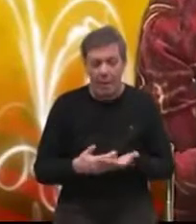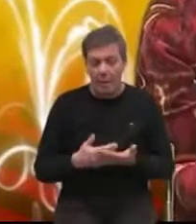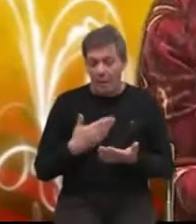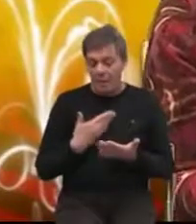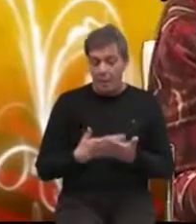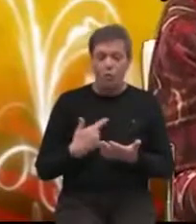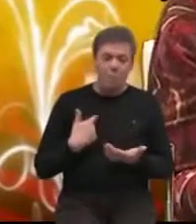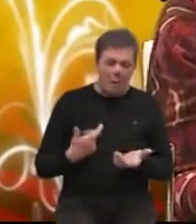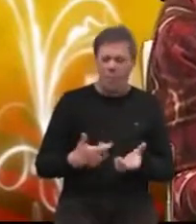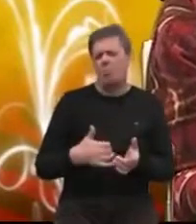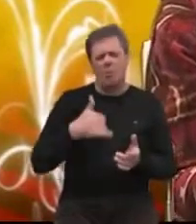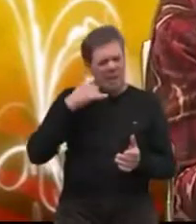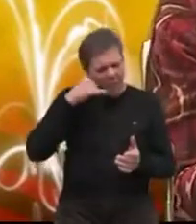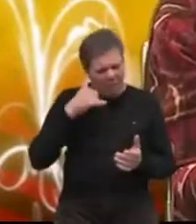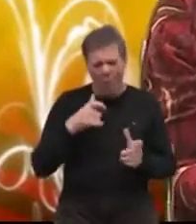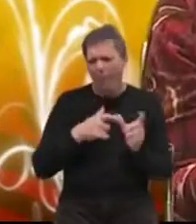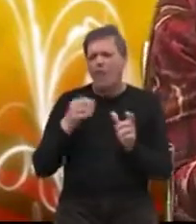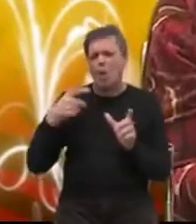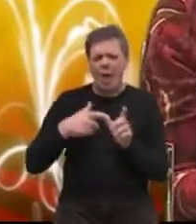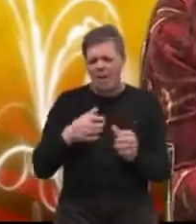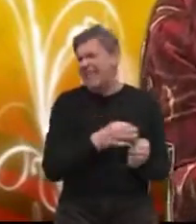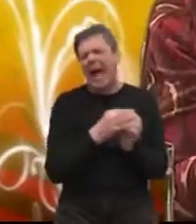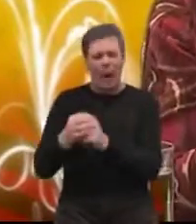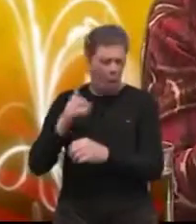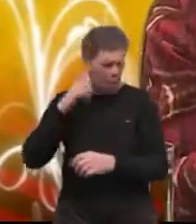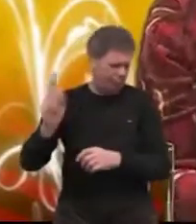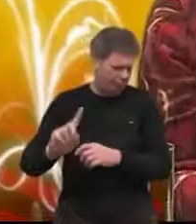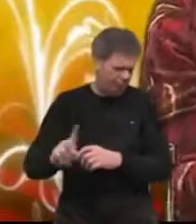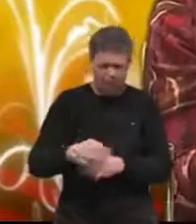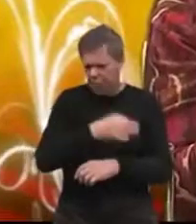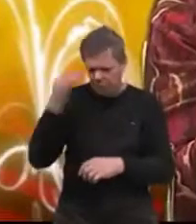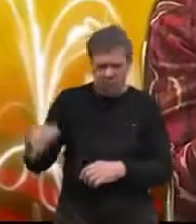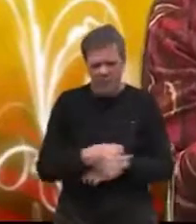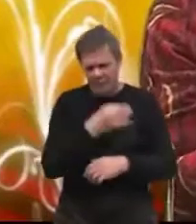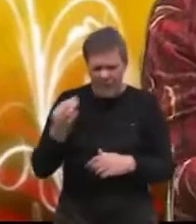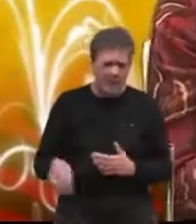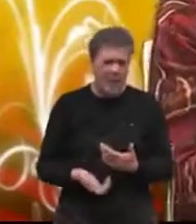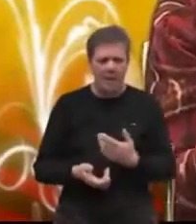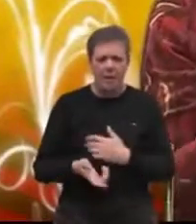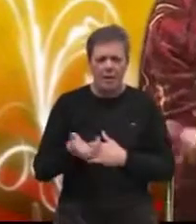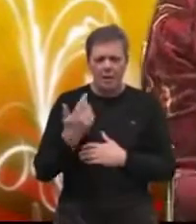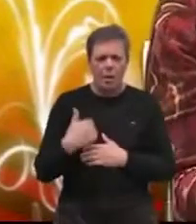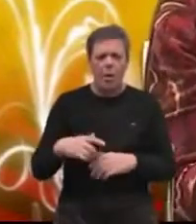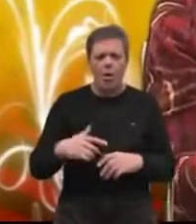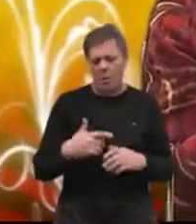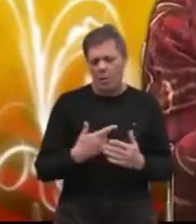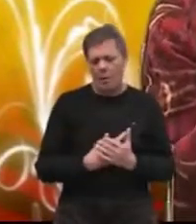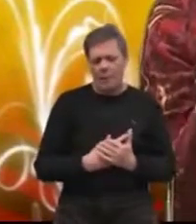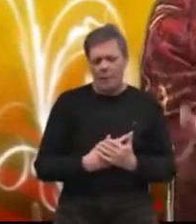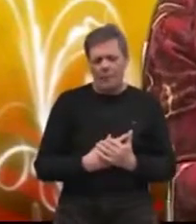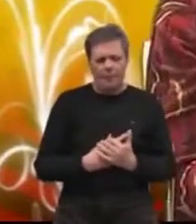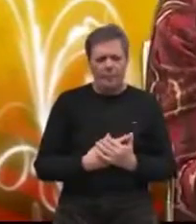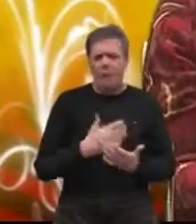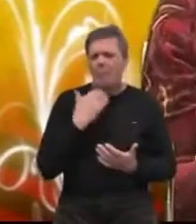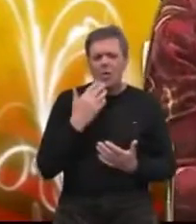imamo SOS telefon koji je otvoren stalno, cijelodnevno, 7 dana u tjednu,